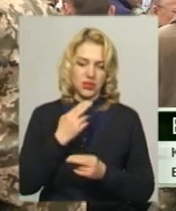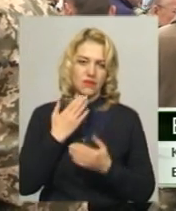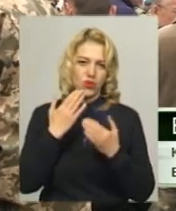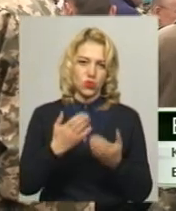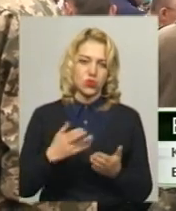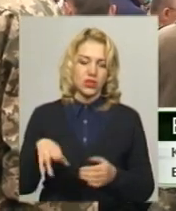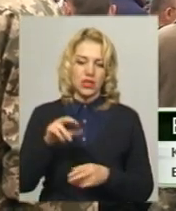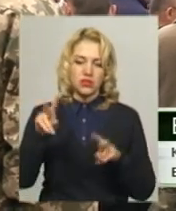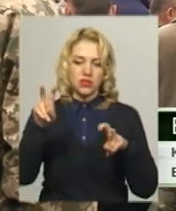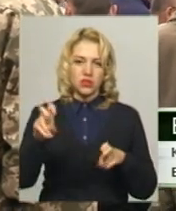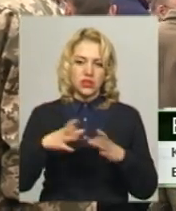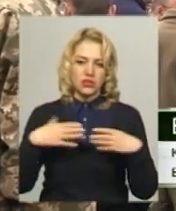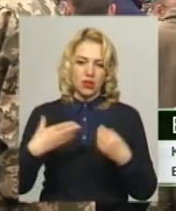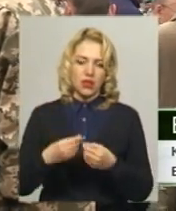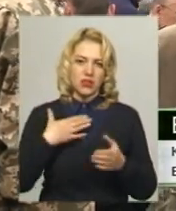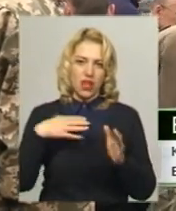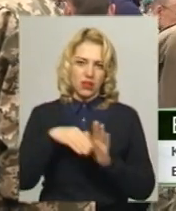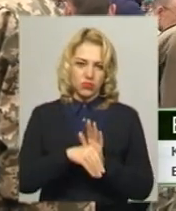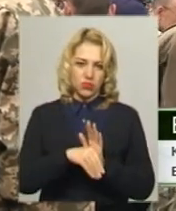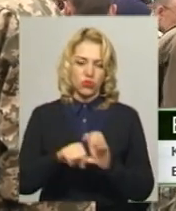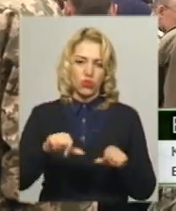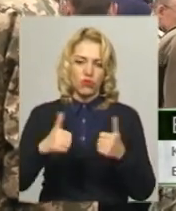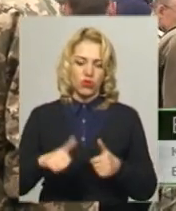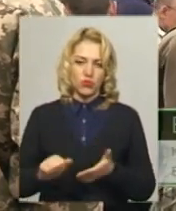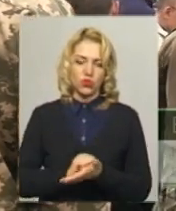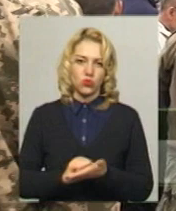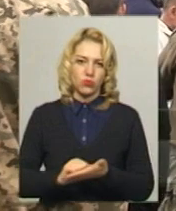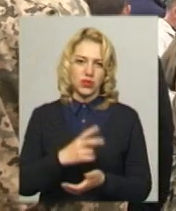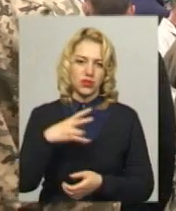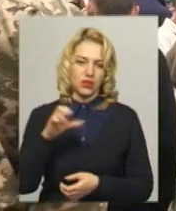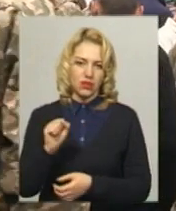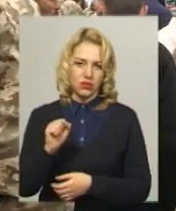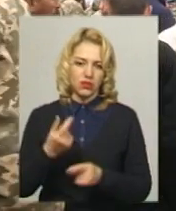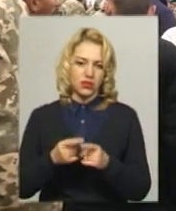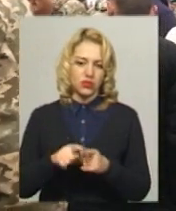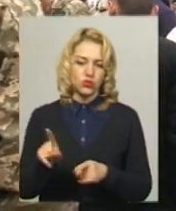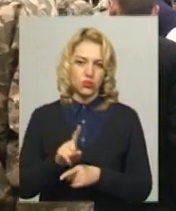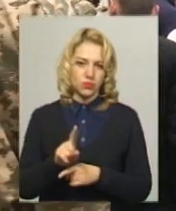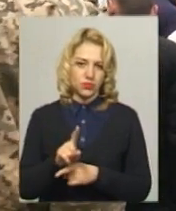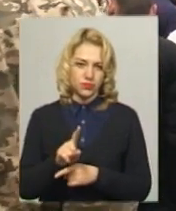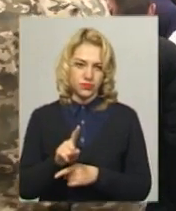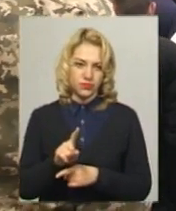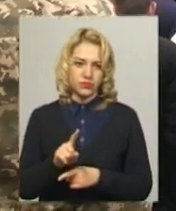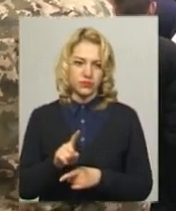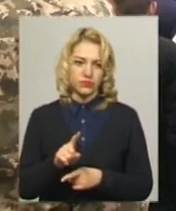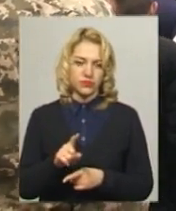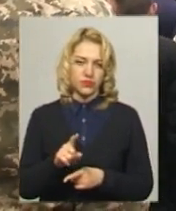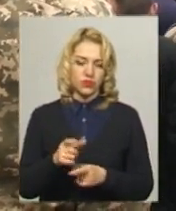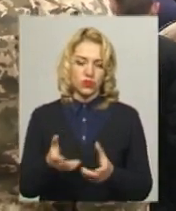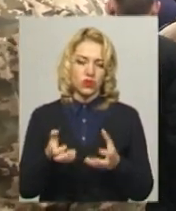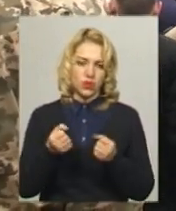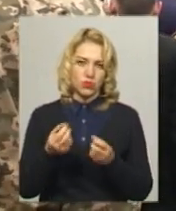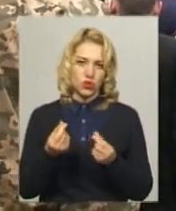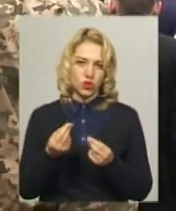за статусом сім'ї загиблого, оформити документи на те, щоб, я не знаю, отримати